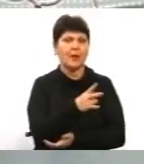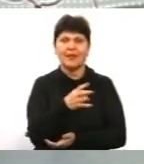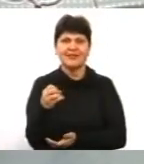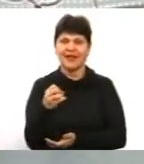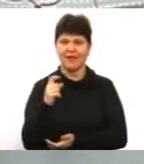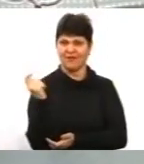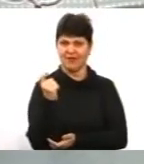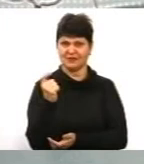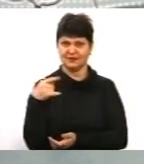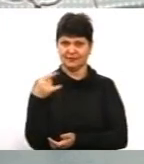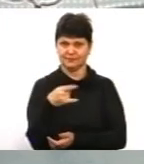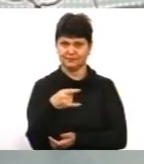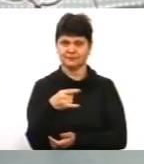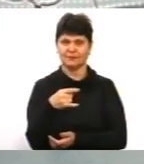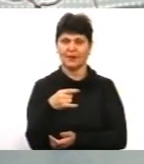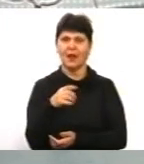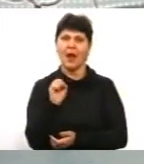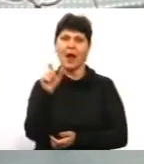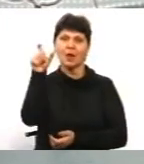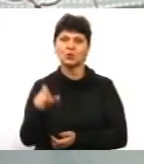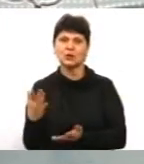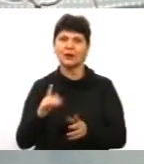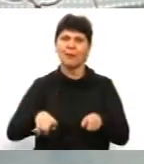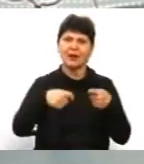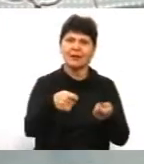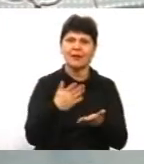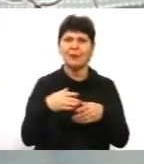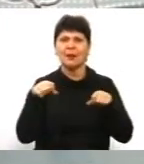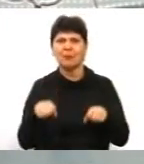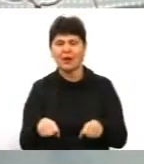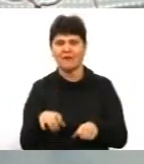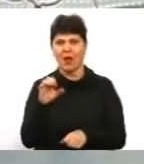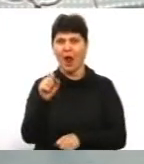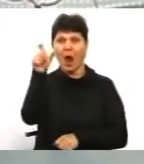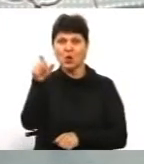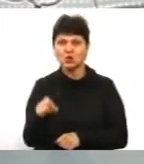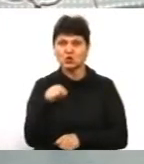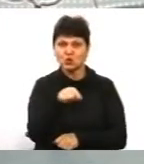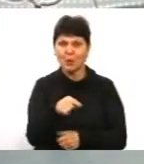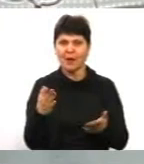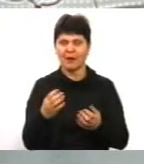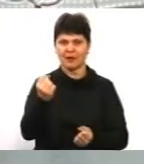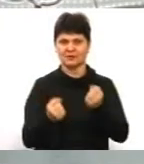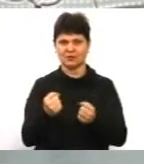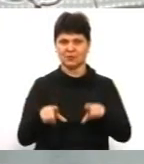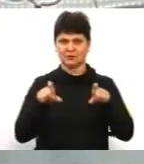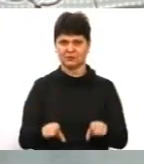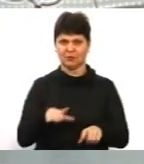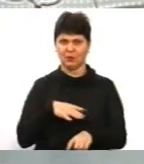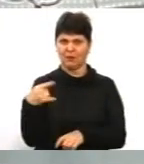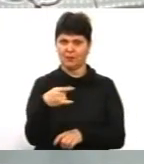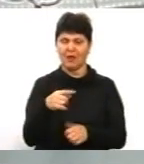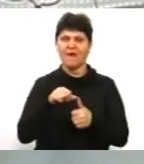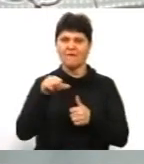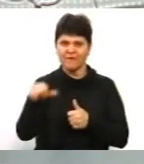засобу, не особа, яка передала чи має право керування, а безпосередньо особа, яка керувала цим транспортним засобом. Яка виключно